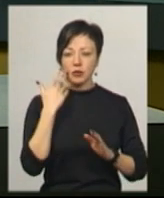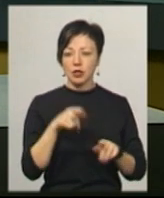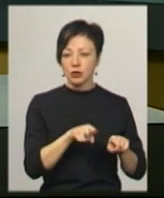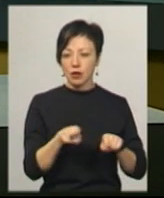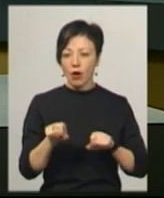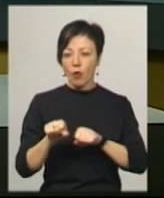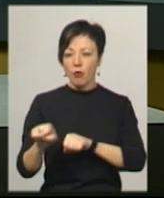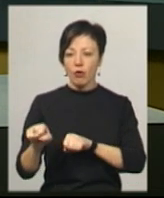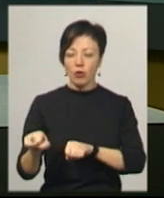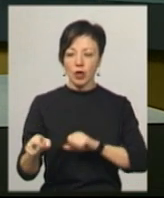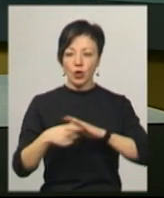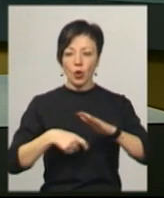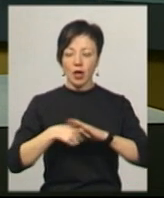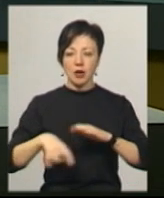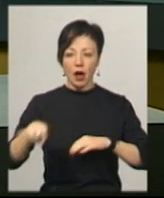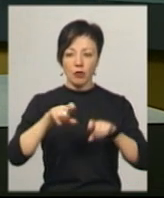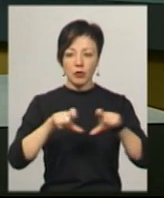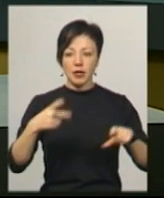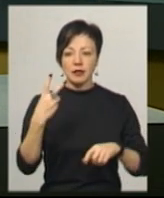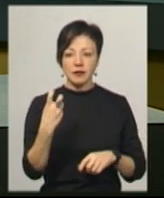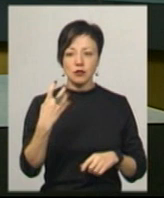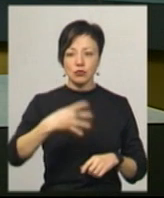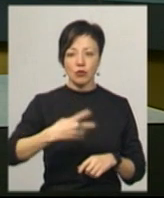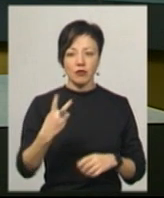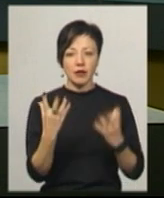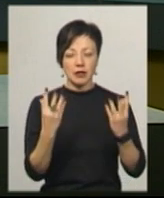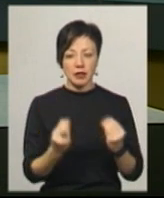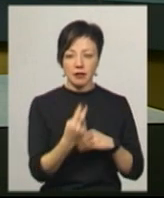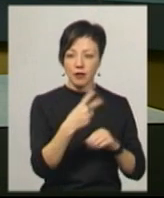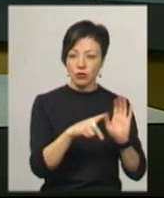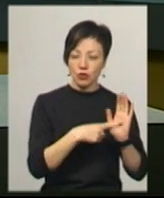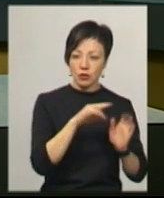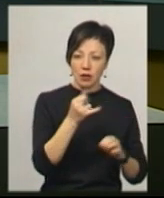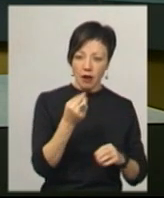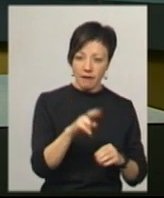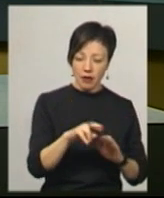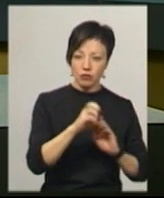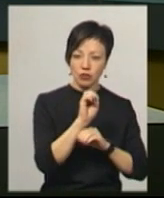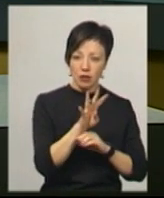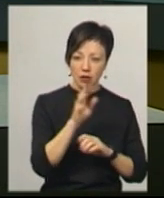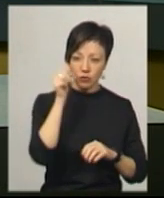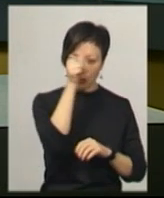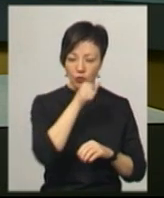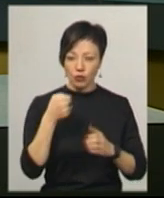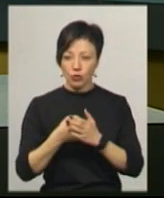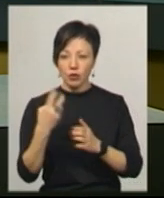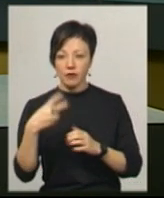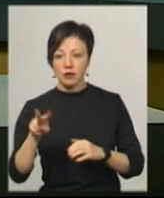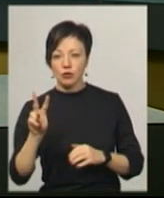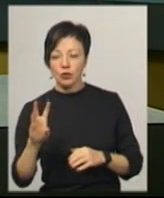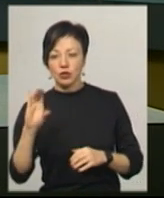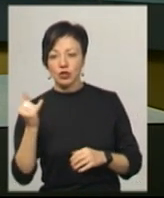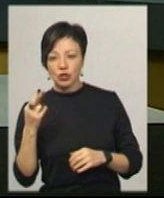Донецького аеропорту, яка тривала 242 дні з 26 травня 2014 року до 22